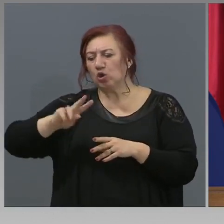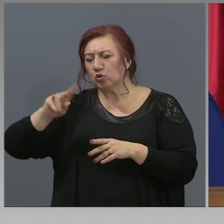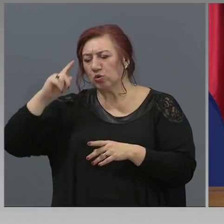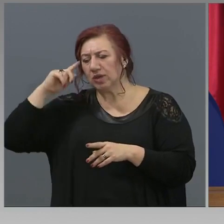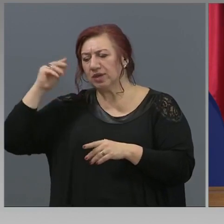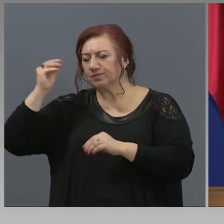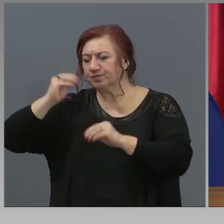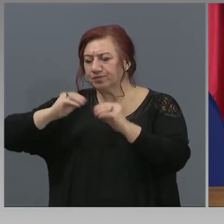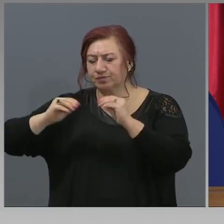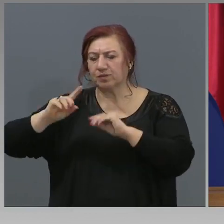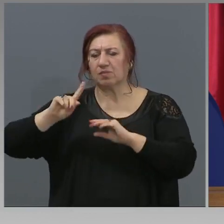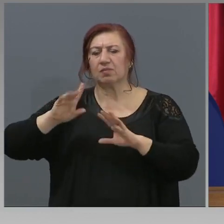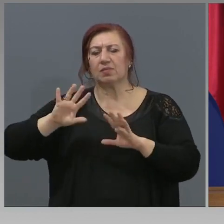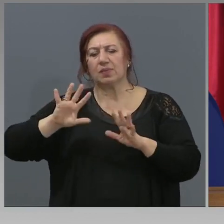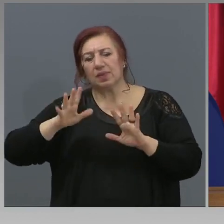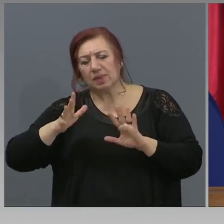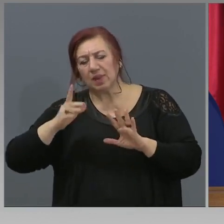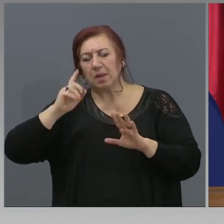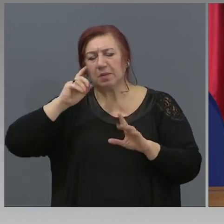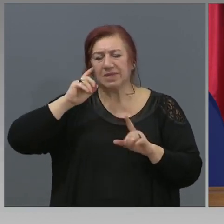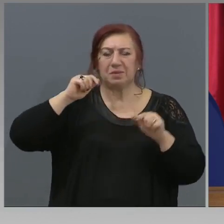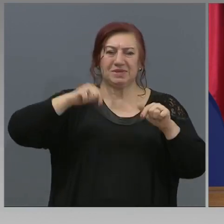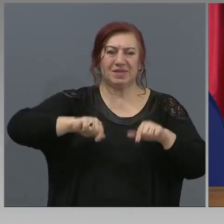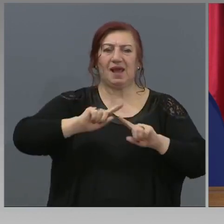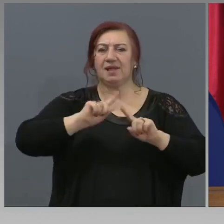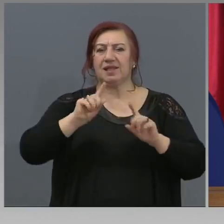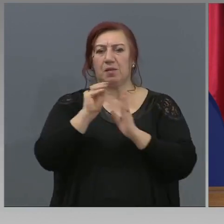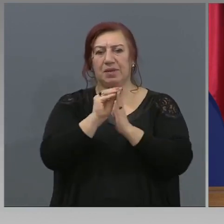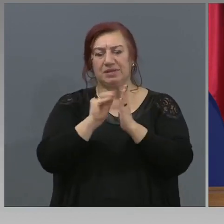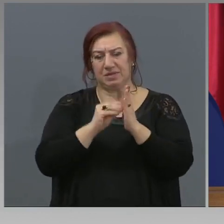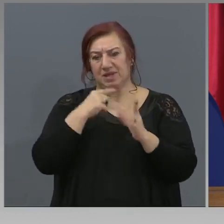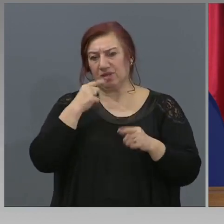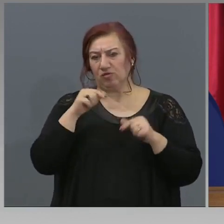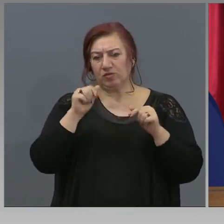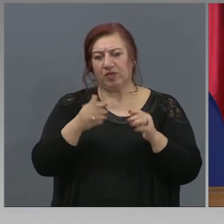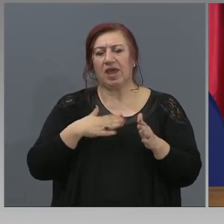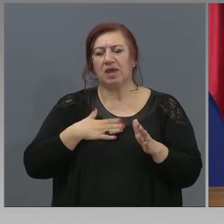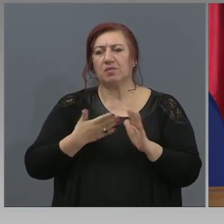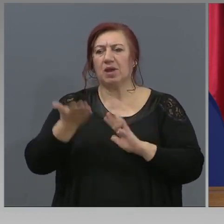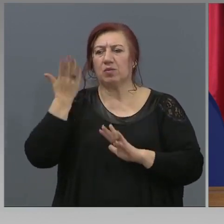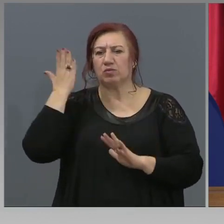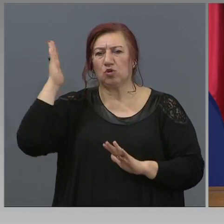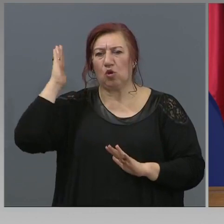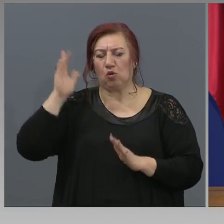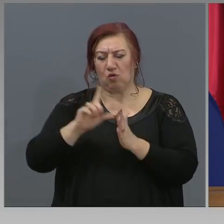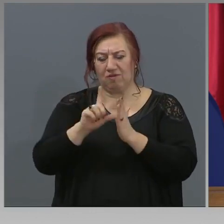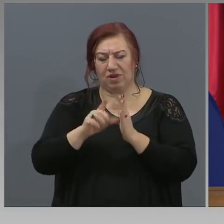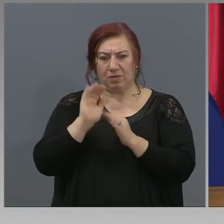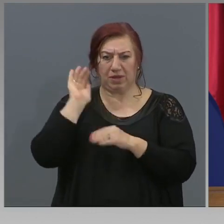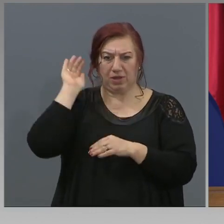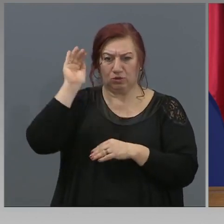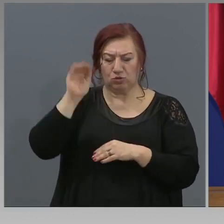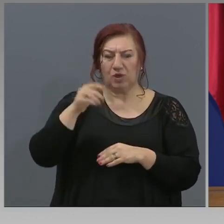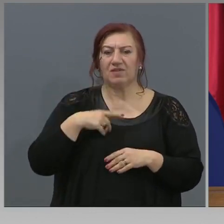условни. Не безмислено на този етап да говорим. Има много време до тогава, ситуацията е динамична.